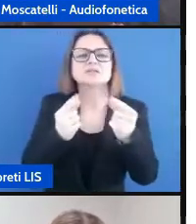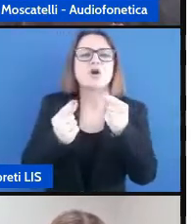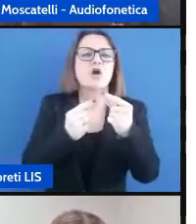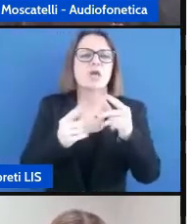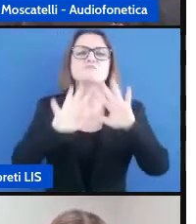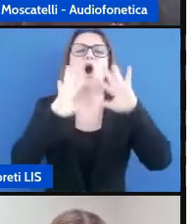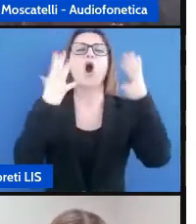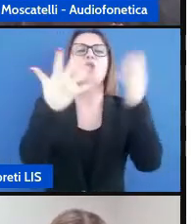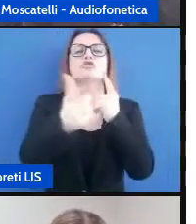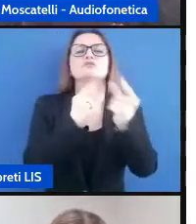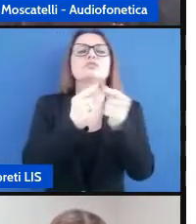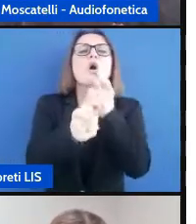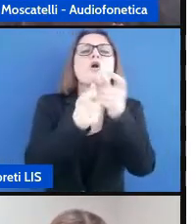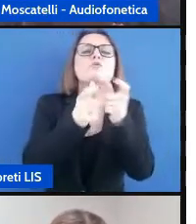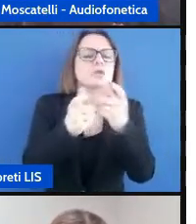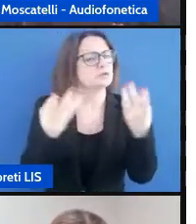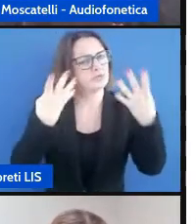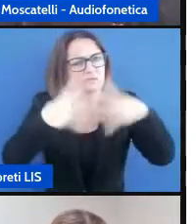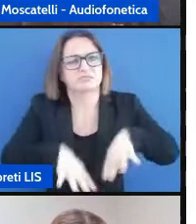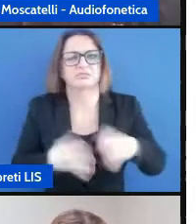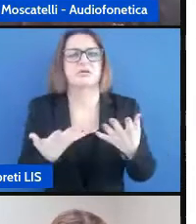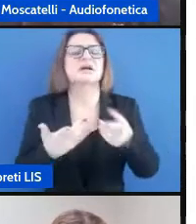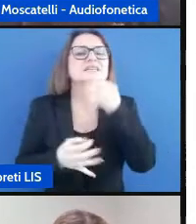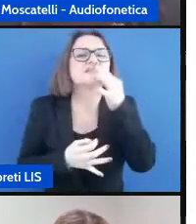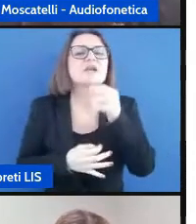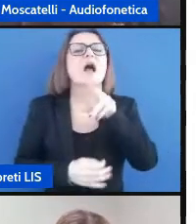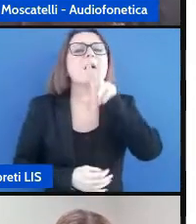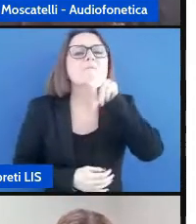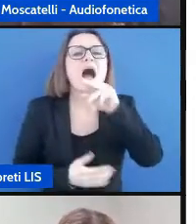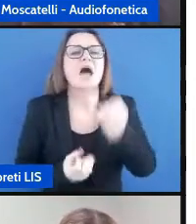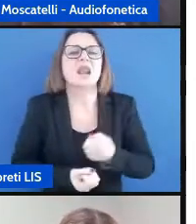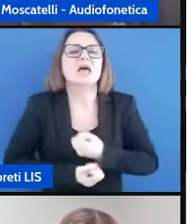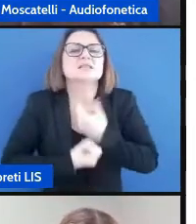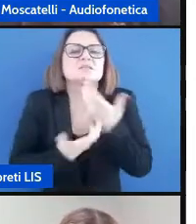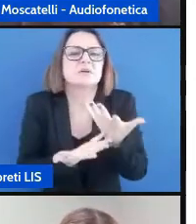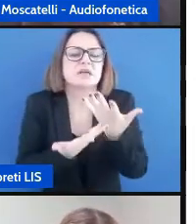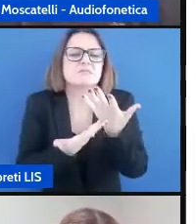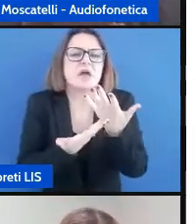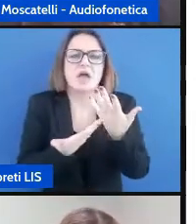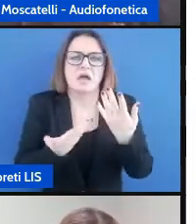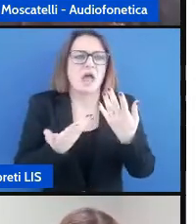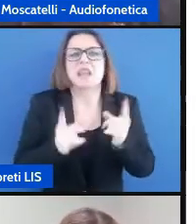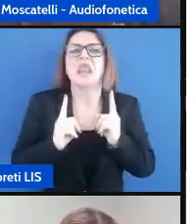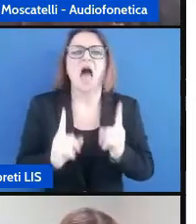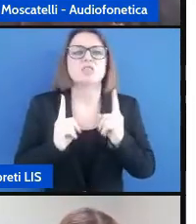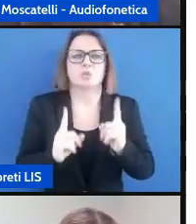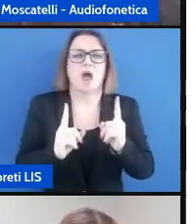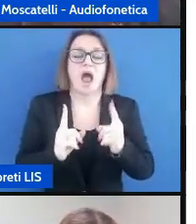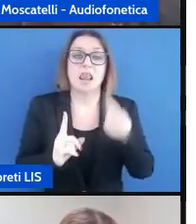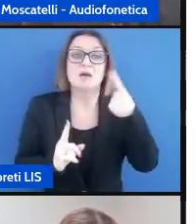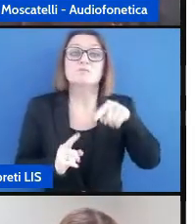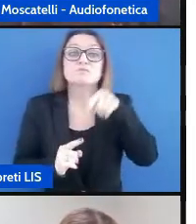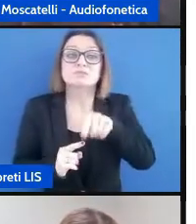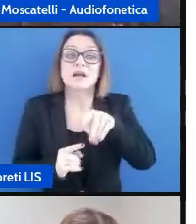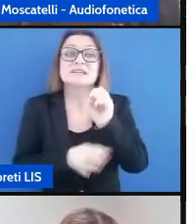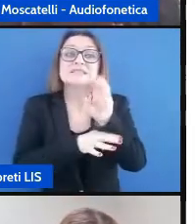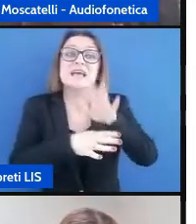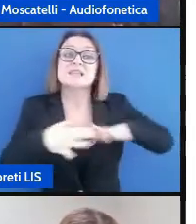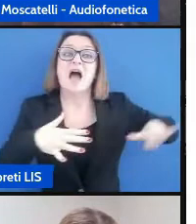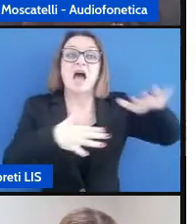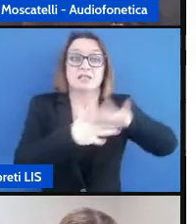permette a loro di comprendere di parlare di esprimersi e questo è un elemento che gli insegnanti devono